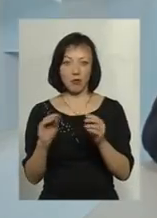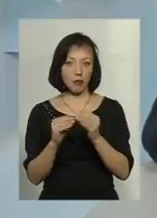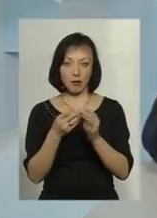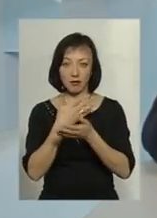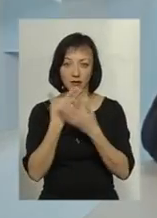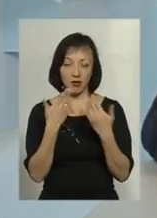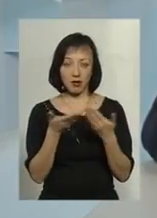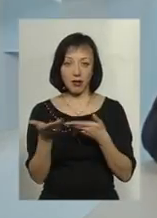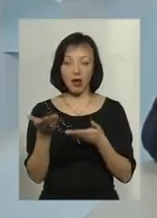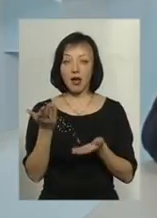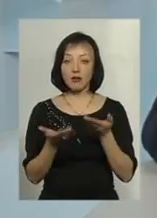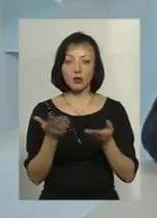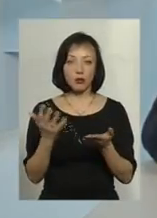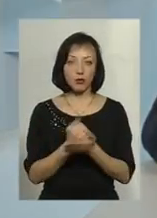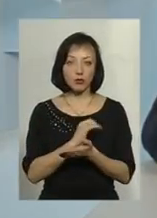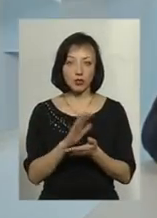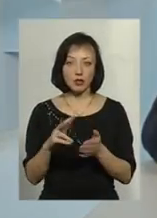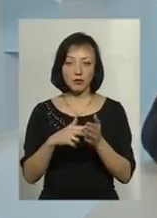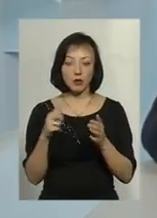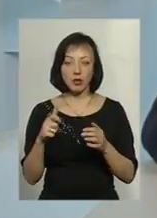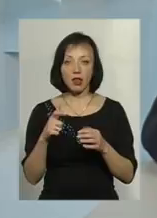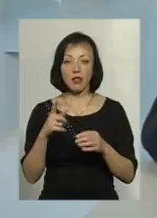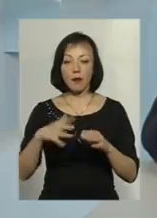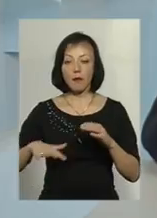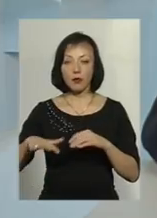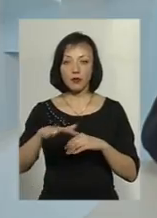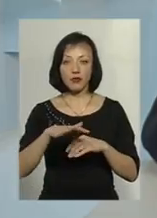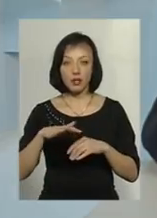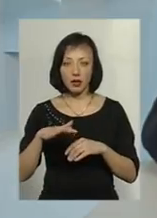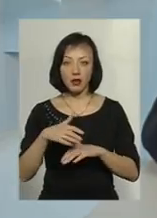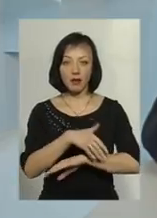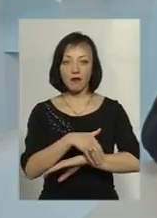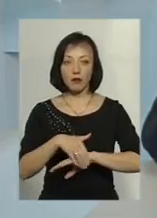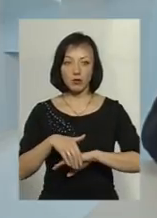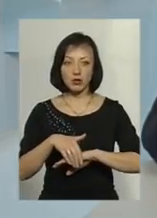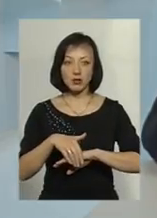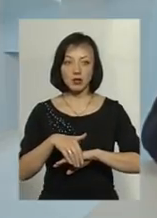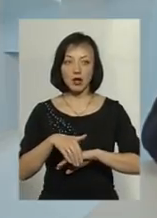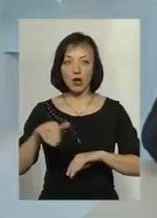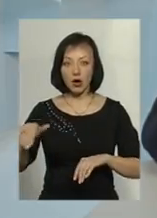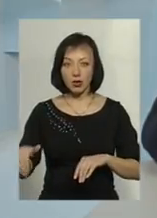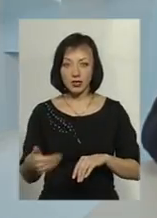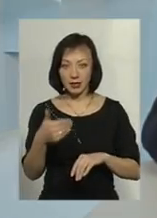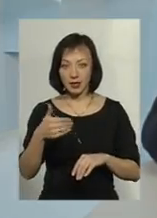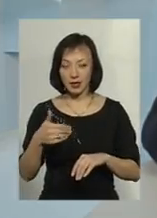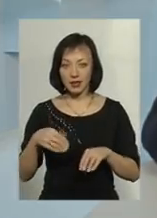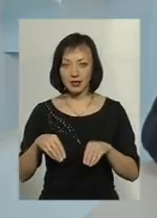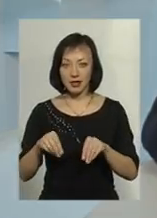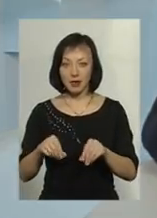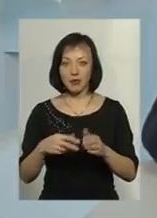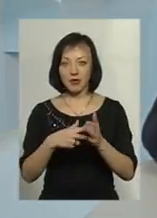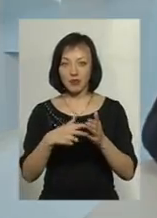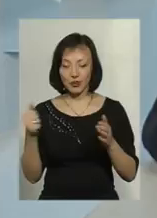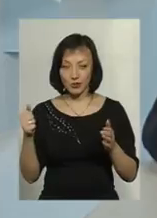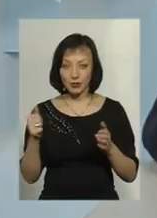немає, якщо не виходить відключити на подвір'ї, то на вулиці розрили землю. Фізично